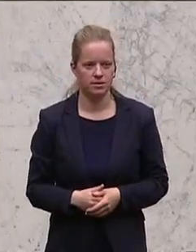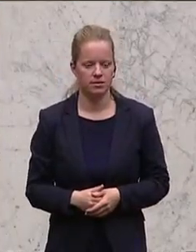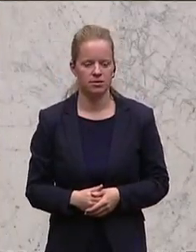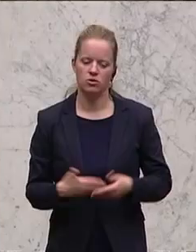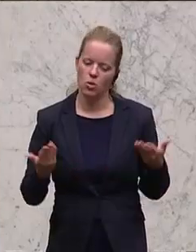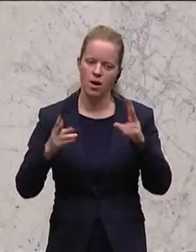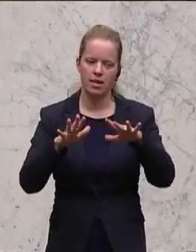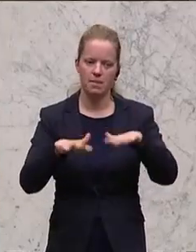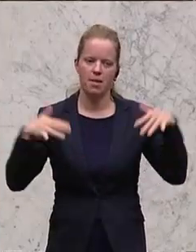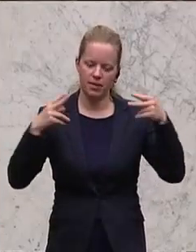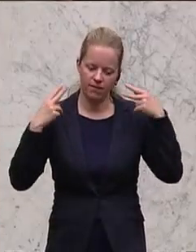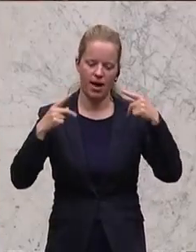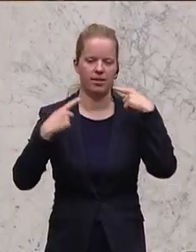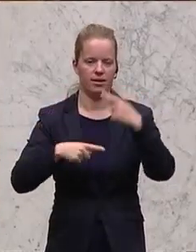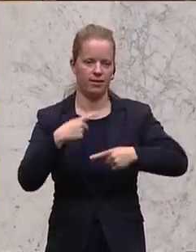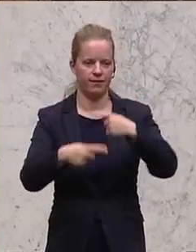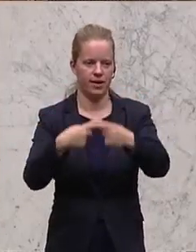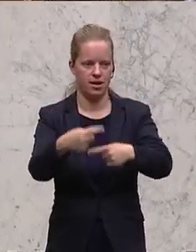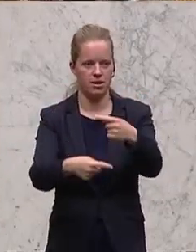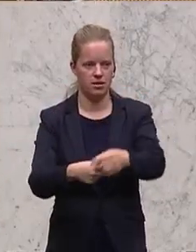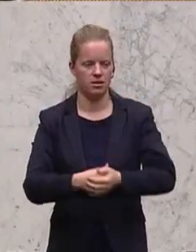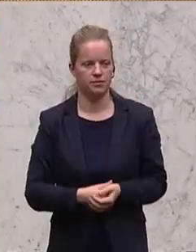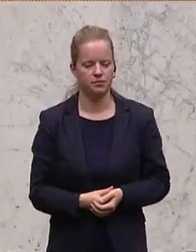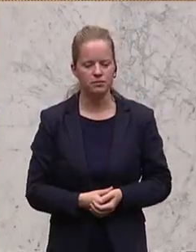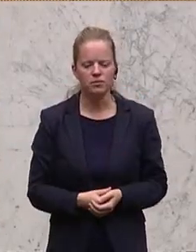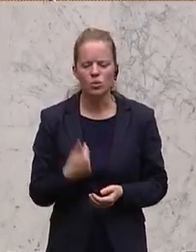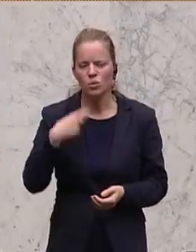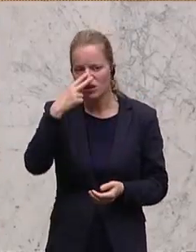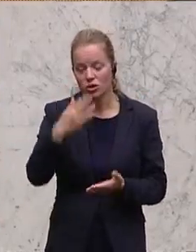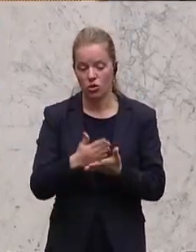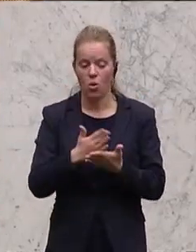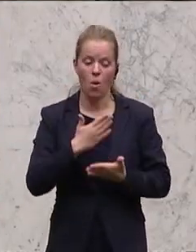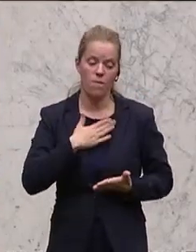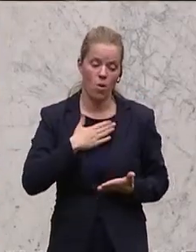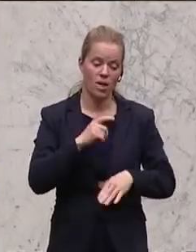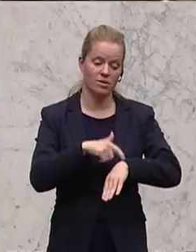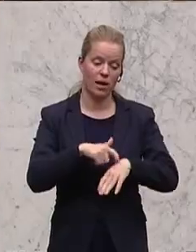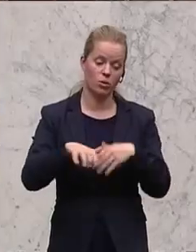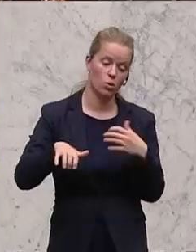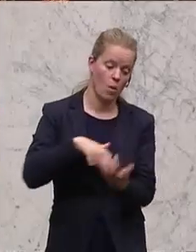und man sieht, trotz aller turbulenten Zeiten ist es auch noch möglich, einstimmige Beschlüsse zu fassen.